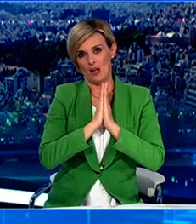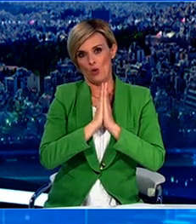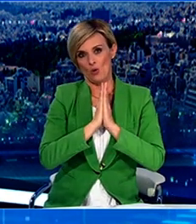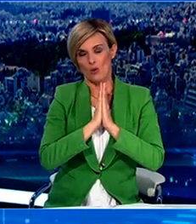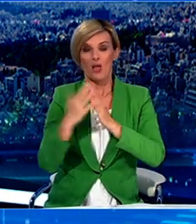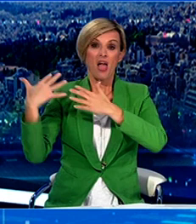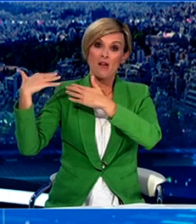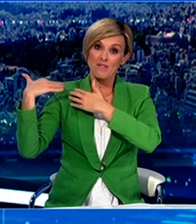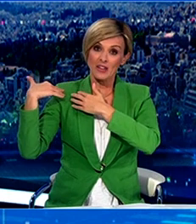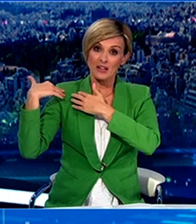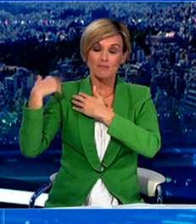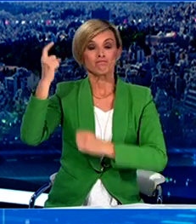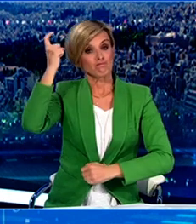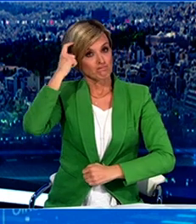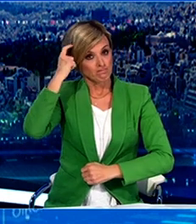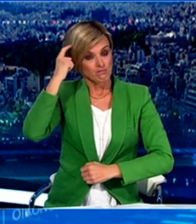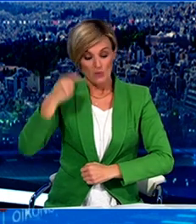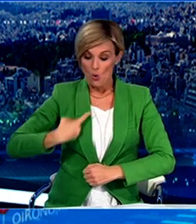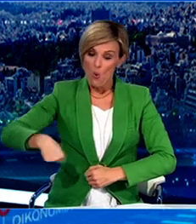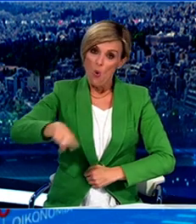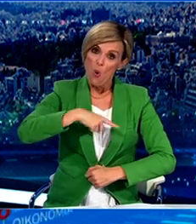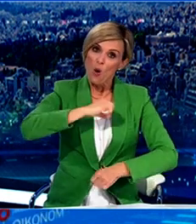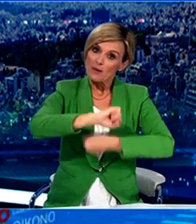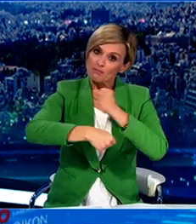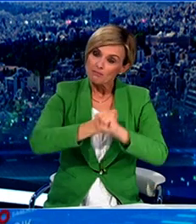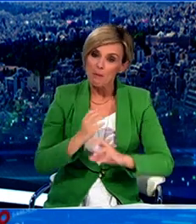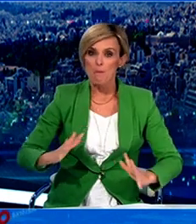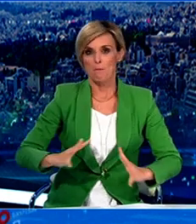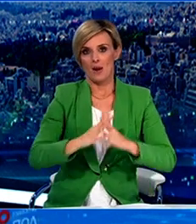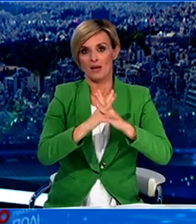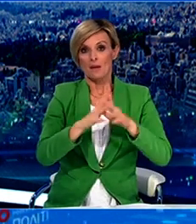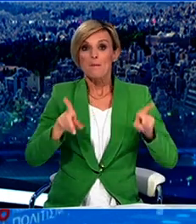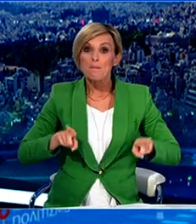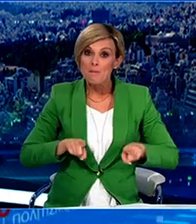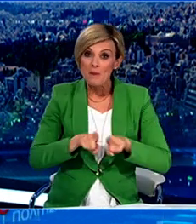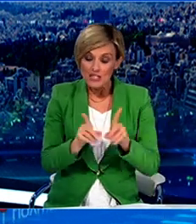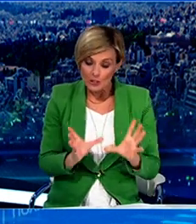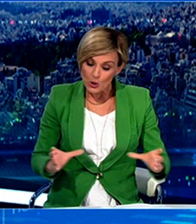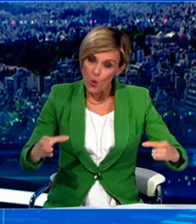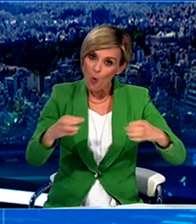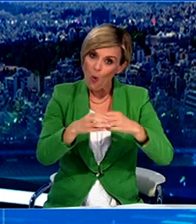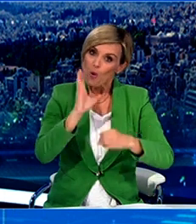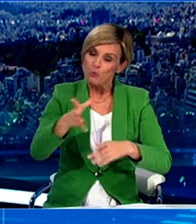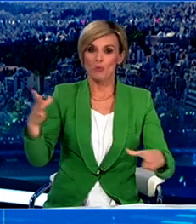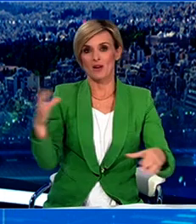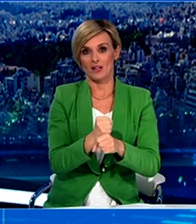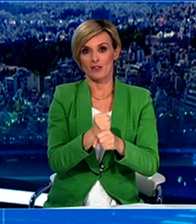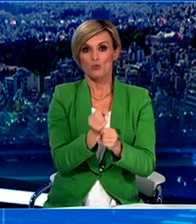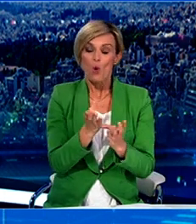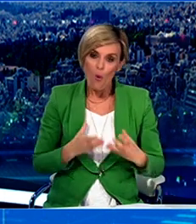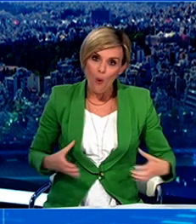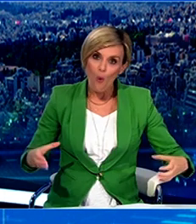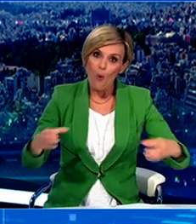αλλά και κατανόησης. Και αυτή τη μάχη να τη δώσουμε όλοι μαζί, γιατί μόνο όλοι μαζί μπορούμε να την κερδίσουμε και πάλι. Όλοι μαζί,